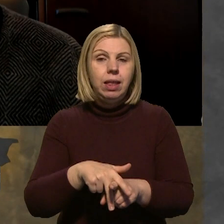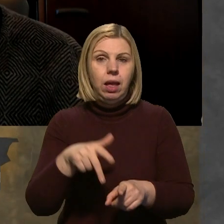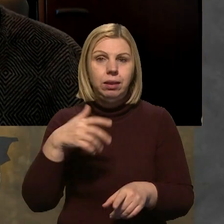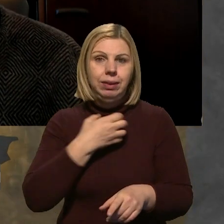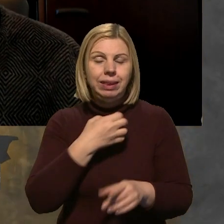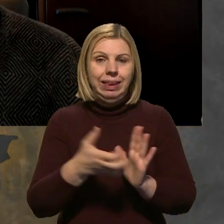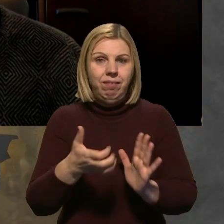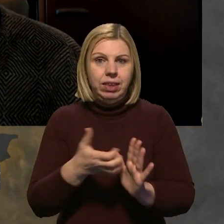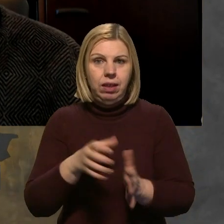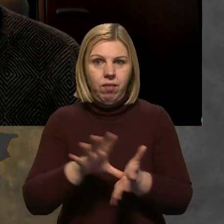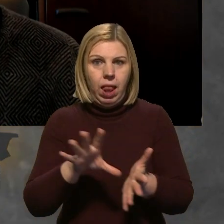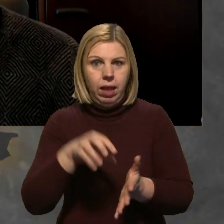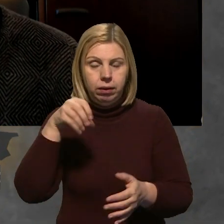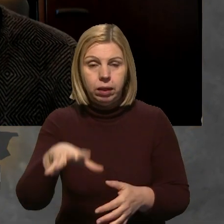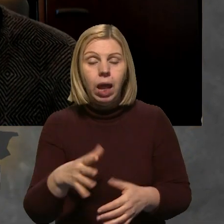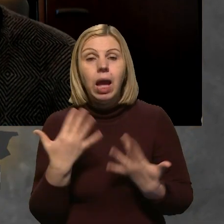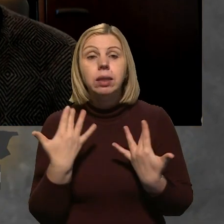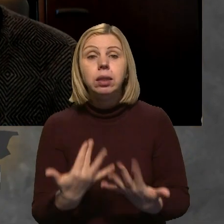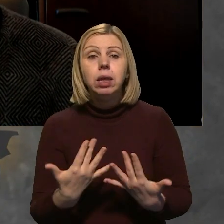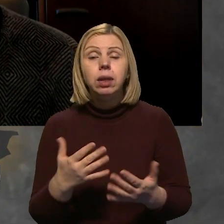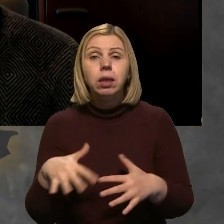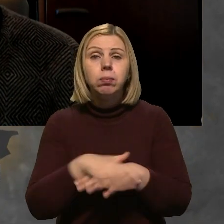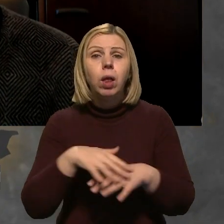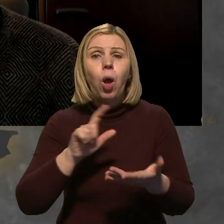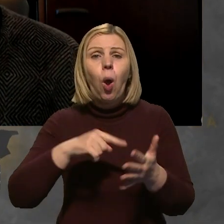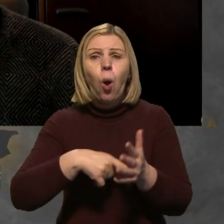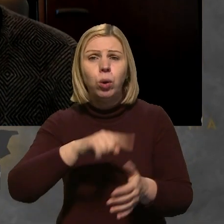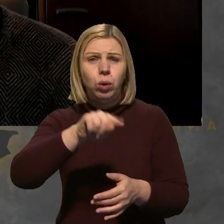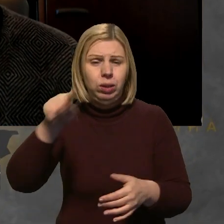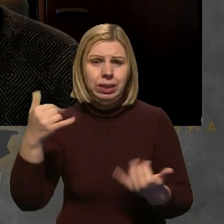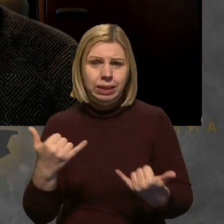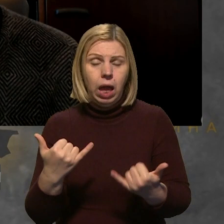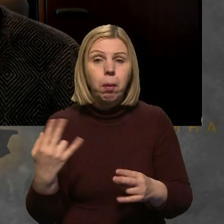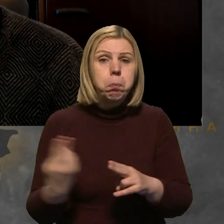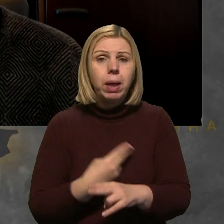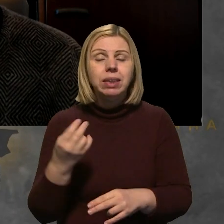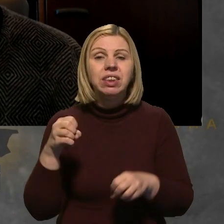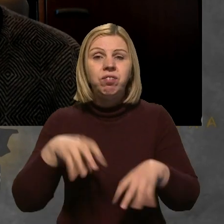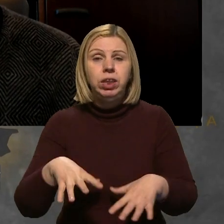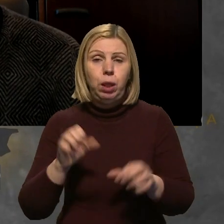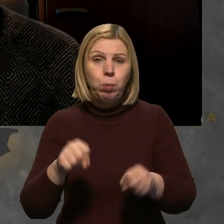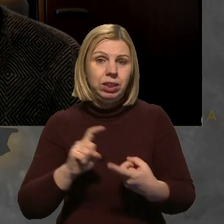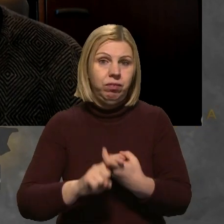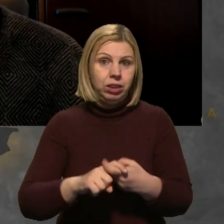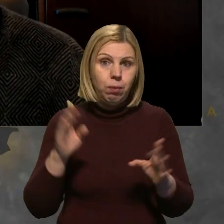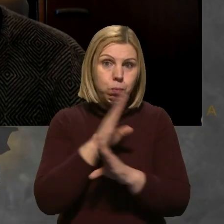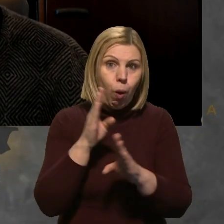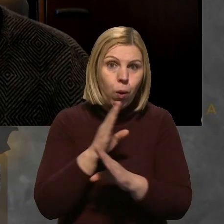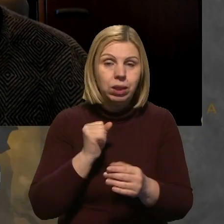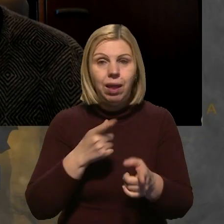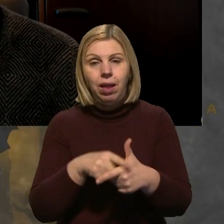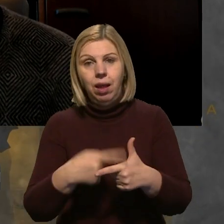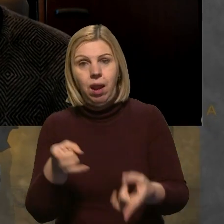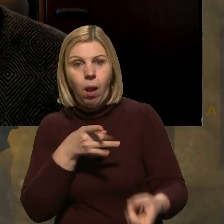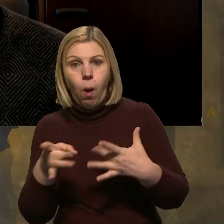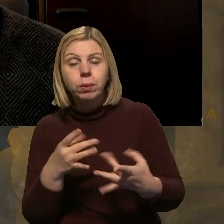енергосистемі. Пане Володимире, а скільки населених пунктів чи абонентів зараз без світла, можливу у зв'язку з негодою чи обстрілами? Що вам